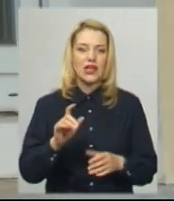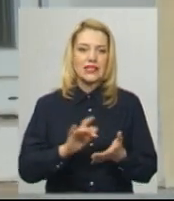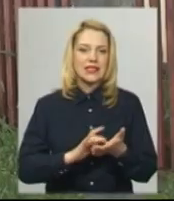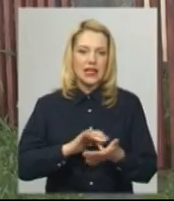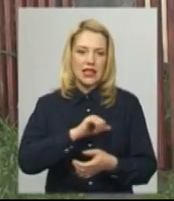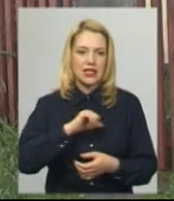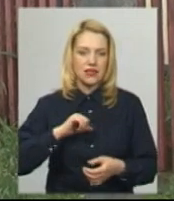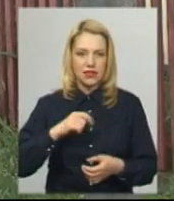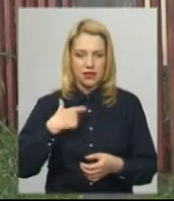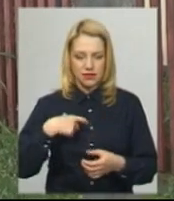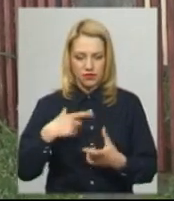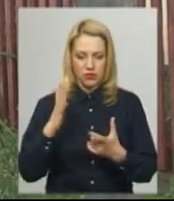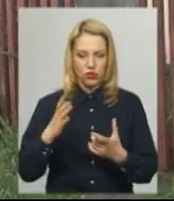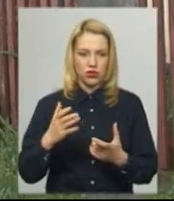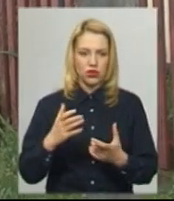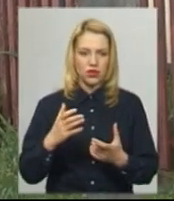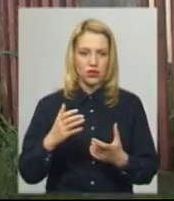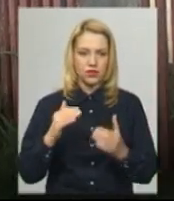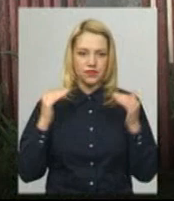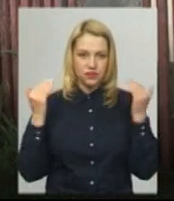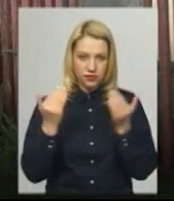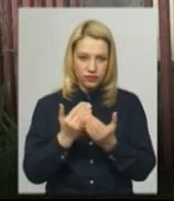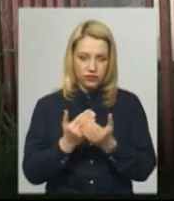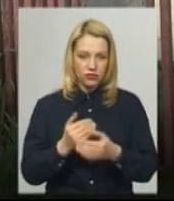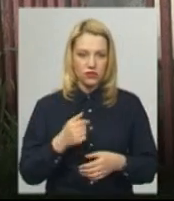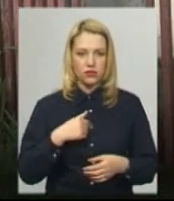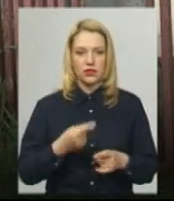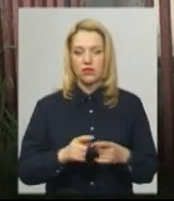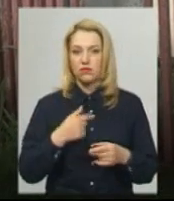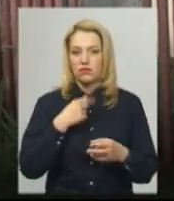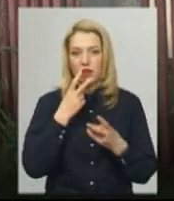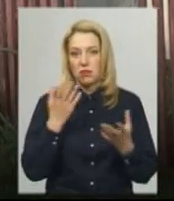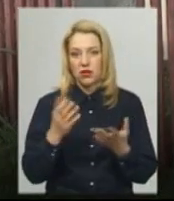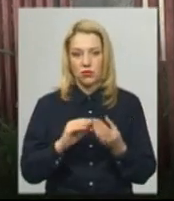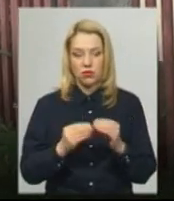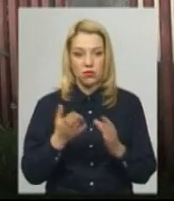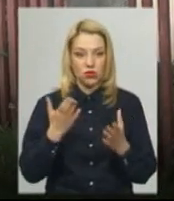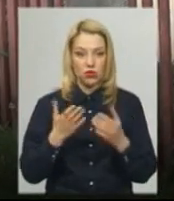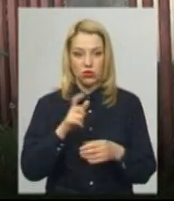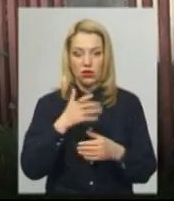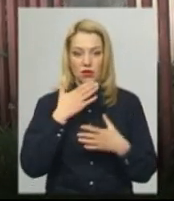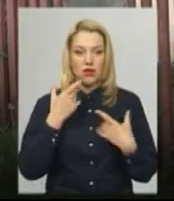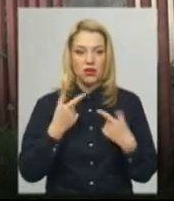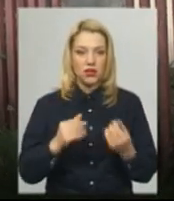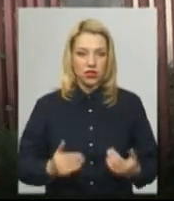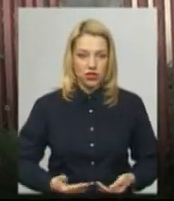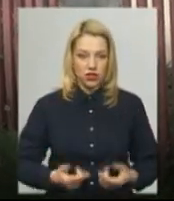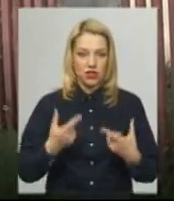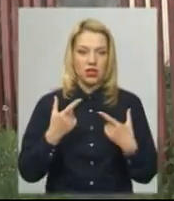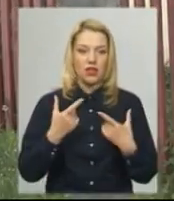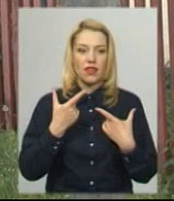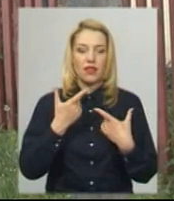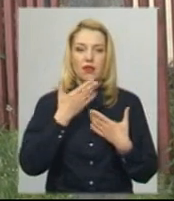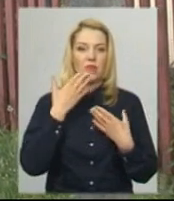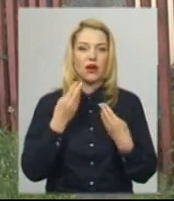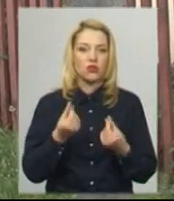самоізоляції. Це вперше. Але я не бачу проблем. Якщо люди не мають де жити, і не мали за що